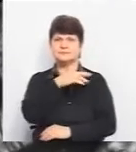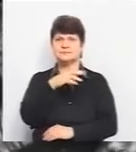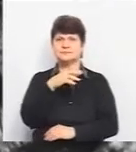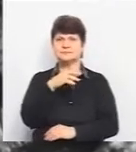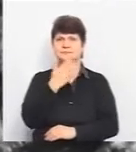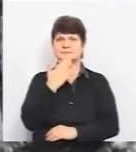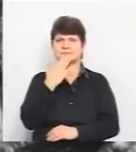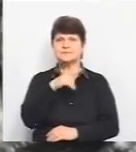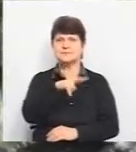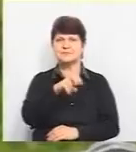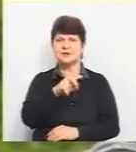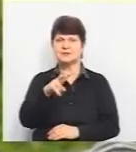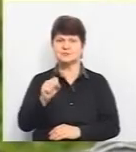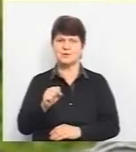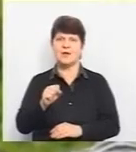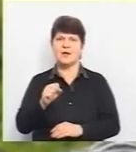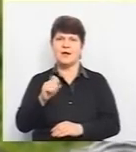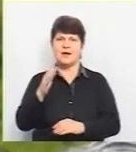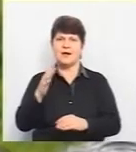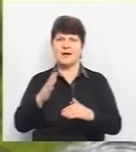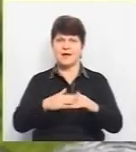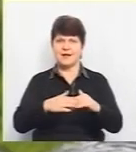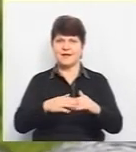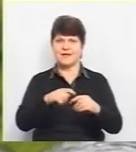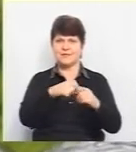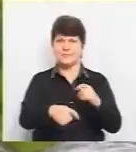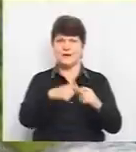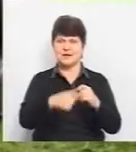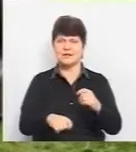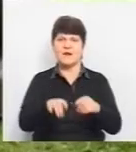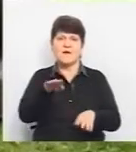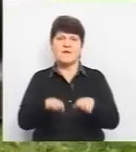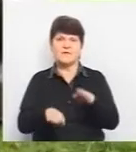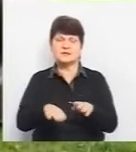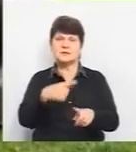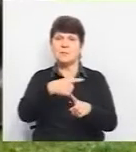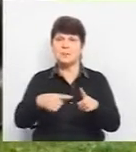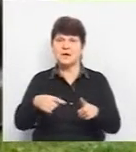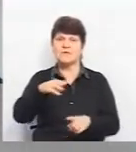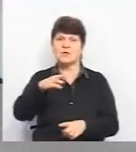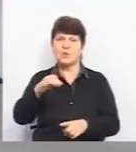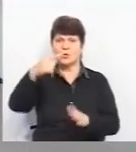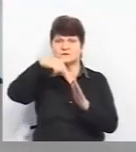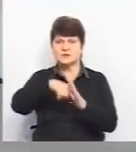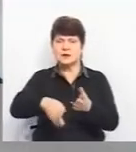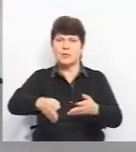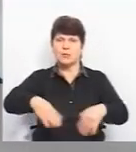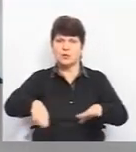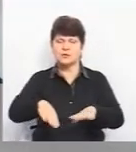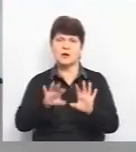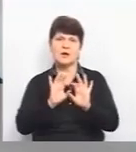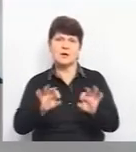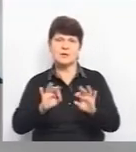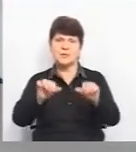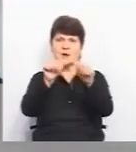У пальцях нижньої лапи мавпа тримає банан. Бага такої фігури півтоне, всередині вона порожня. Розповість у Суспільному